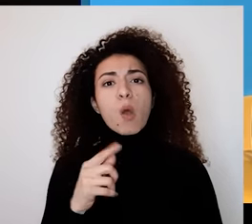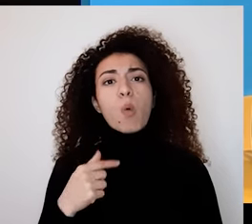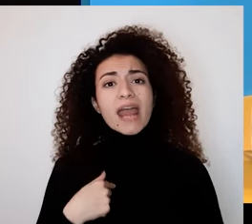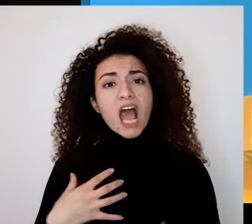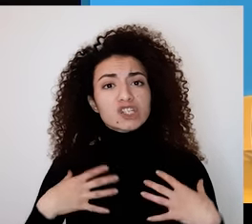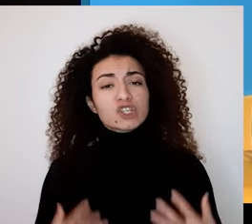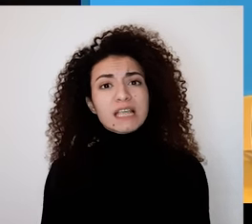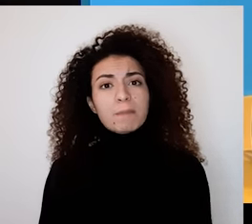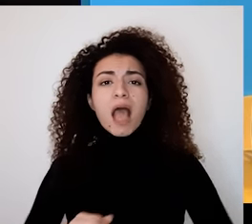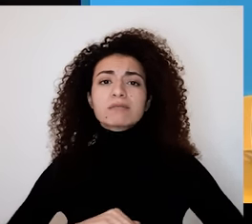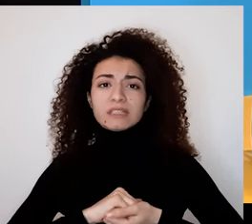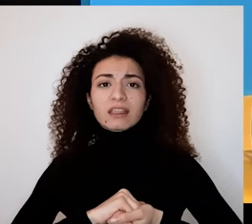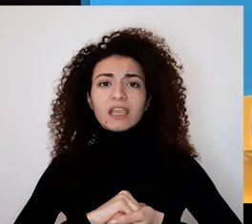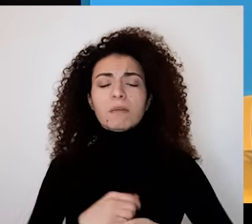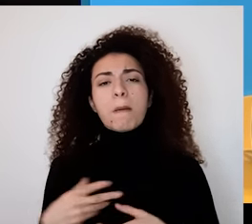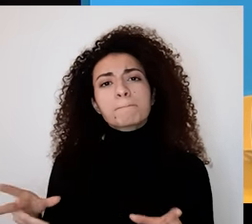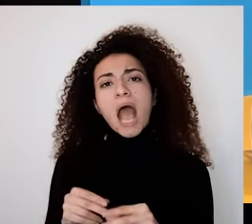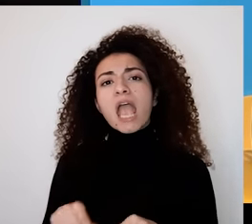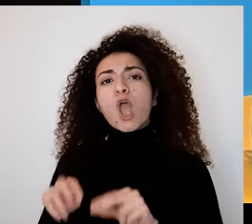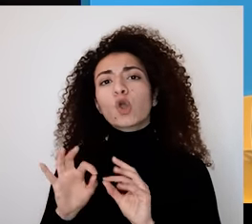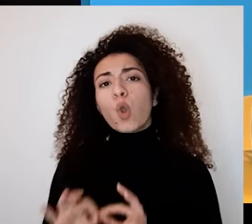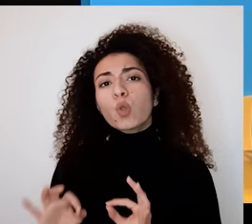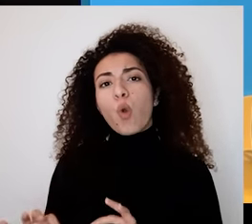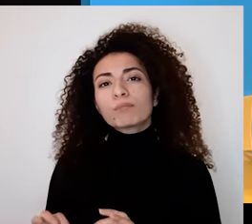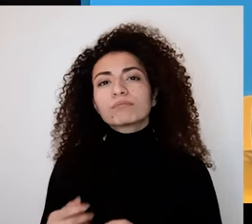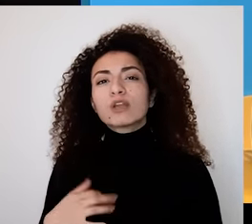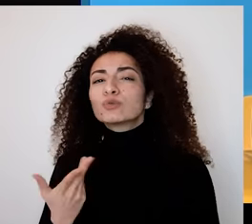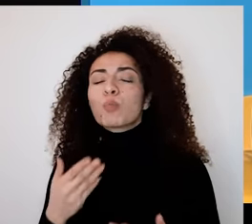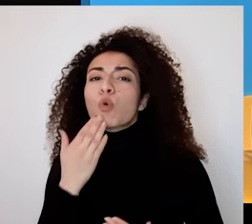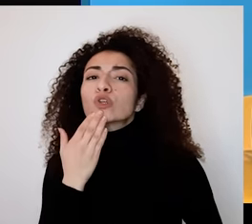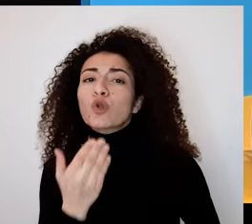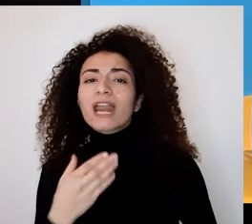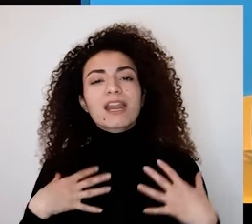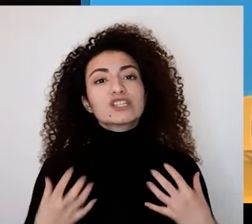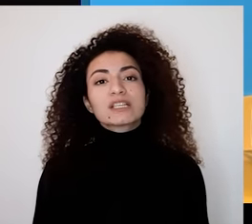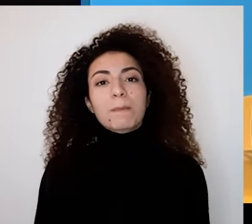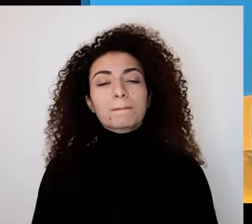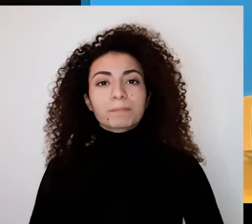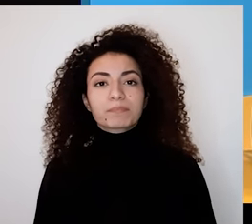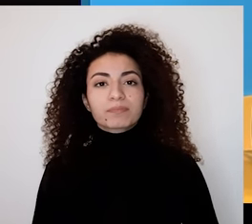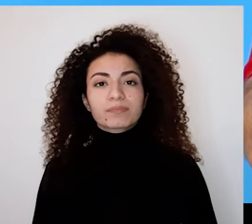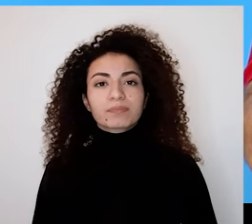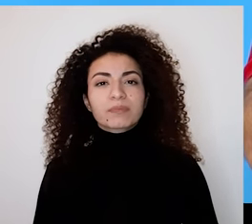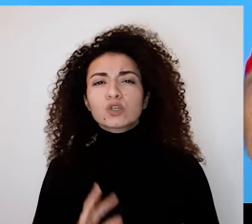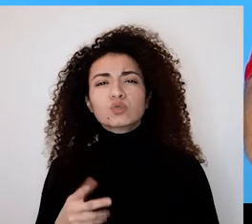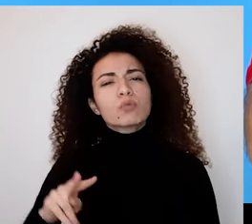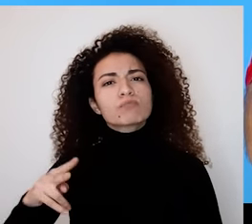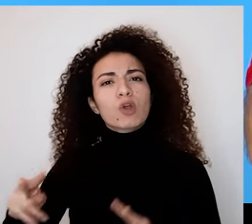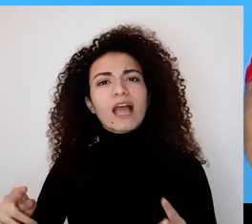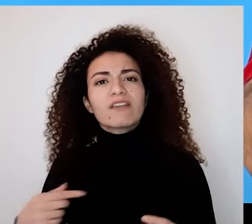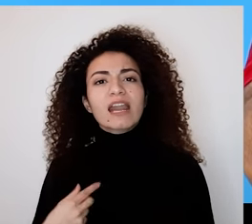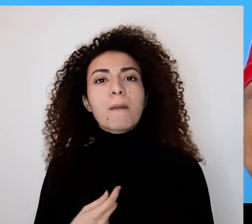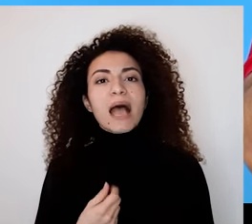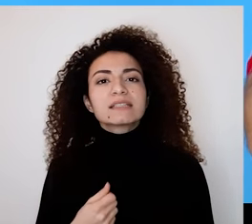الأمور اللي بدأشكره عليها؟ شو هي الأمور اللي بيعتبرها عادة أو حق مكتسب واللي بتساهم بيرفاها الجسدة؟ كيف بيسمح لي